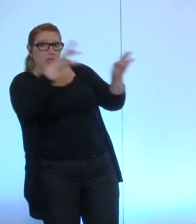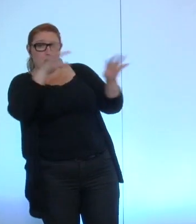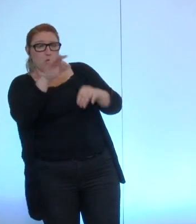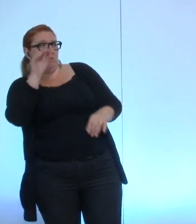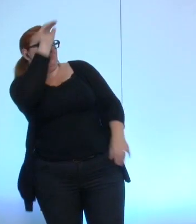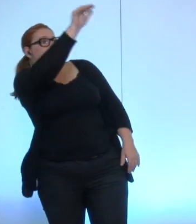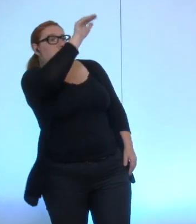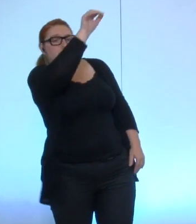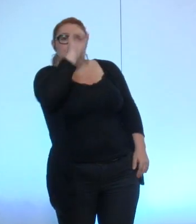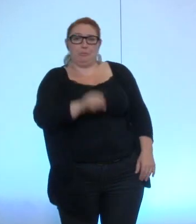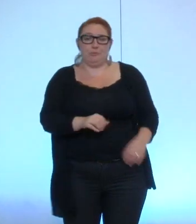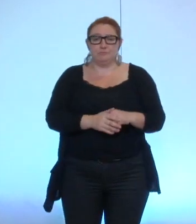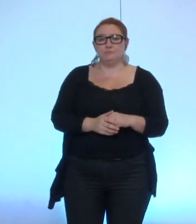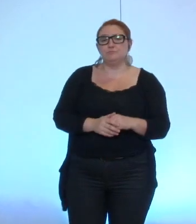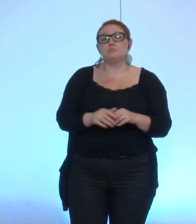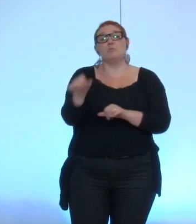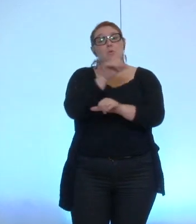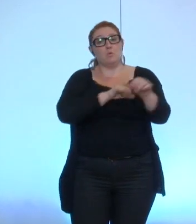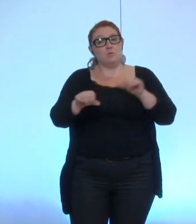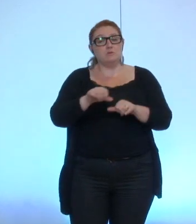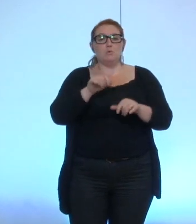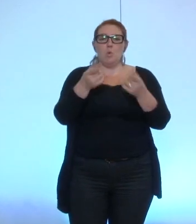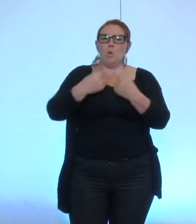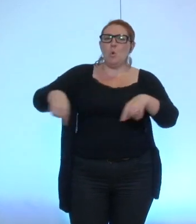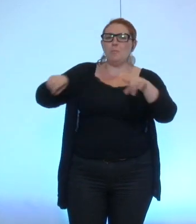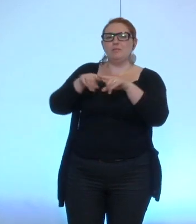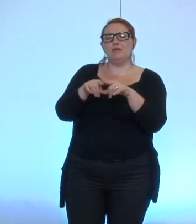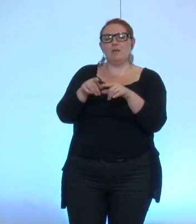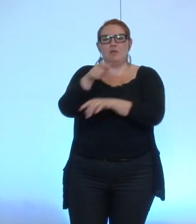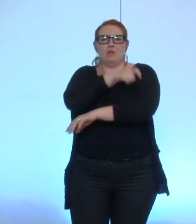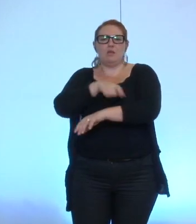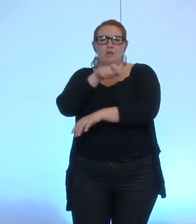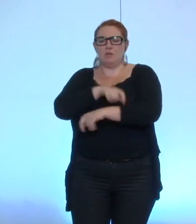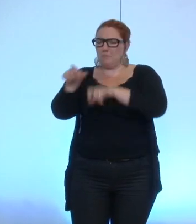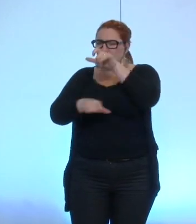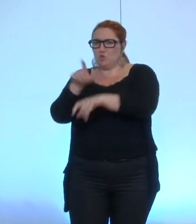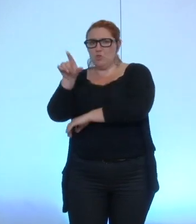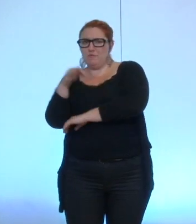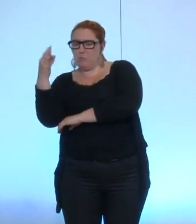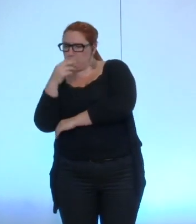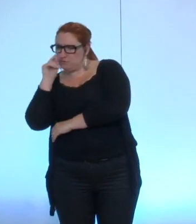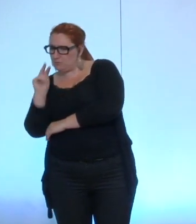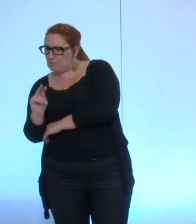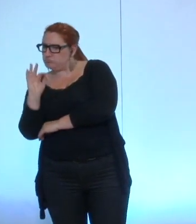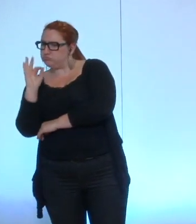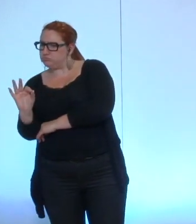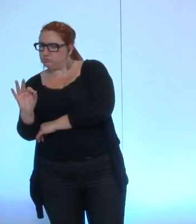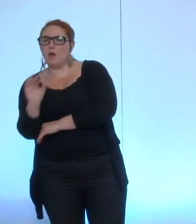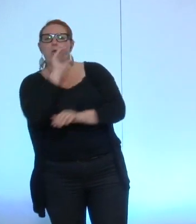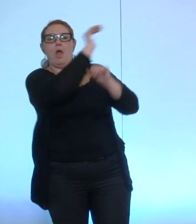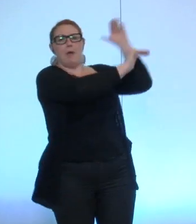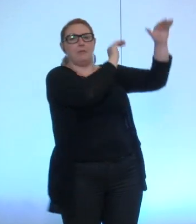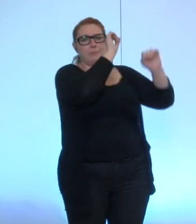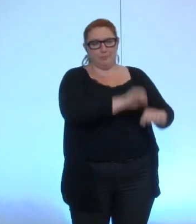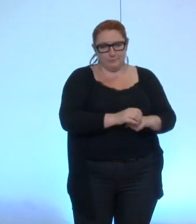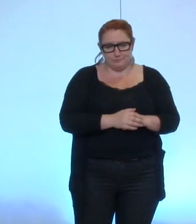réserve qu'au moins 20% des membres du comité la jugent recevable elle va plus loin elle dit que ces